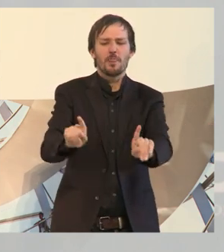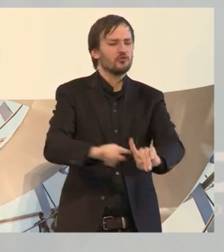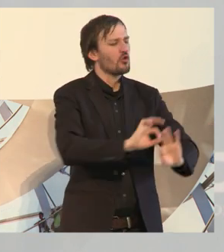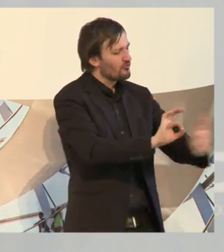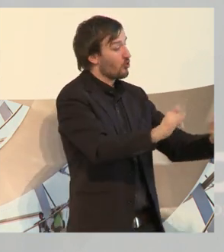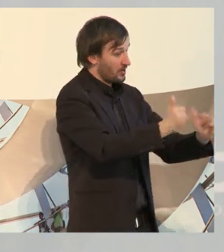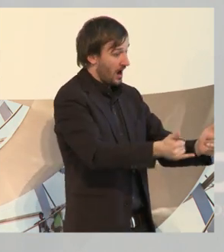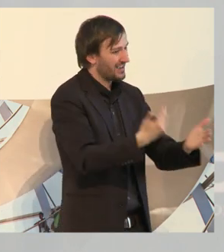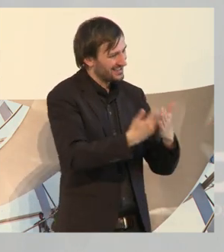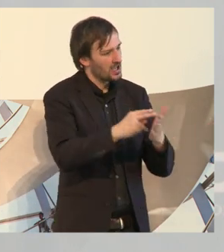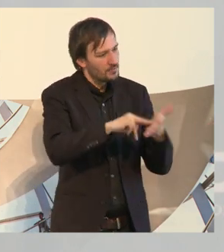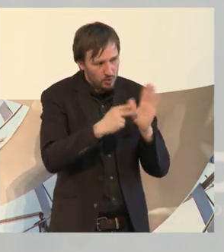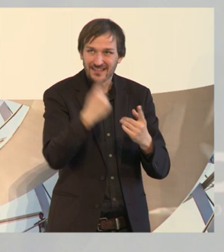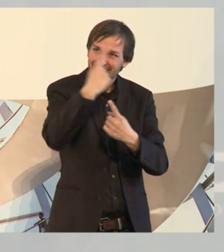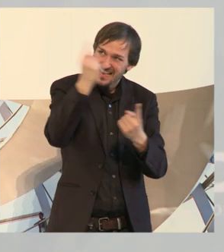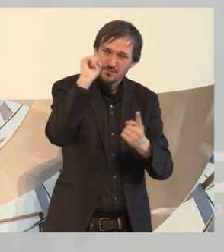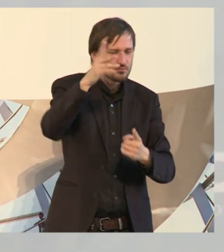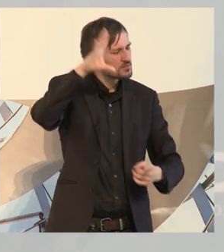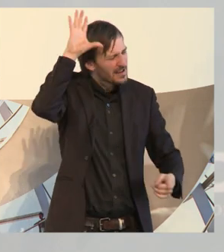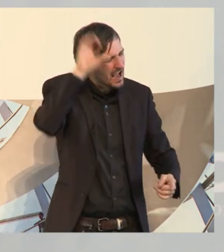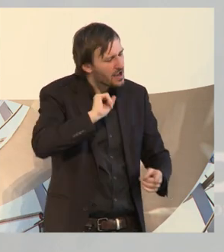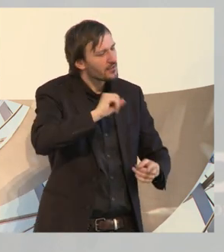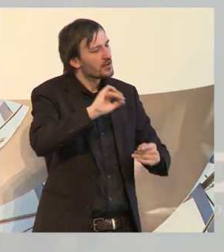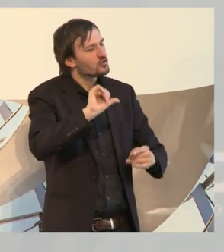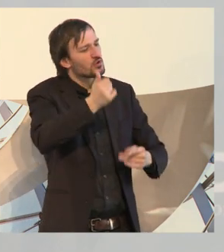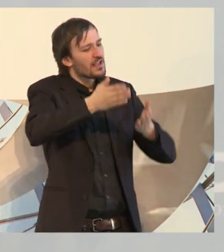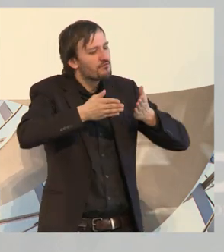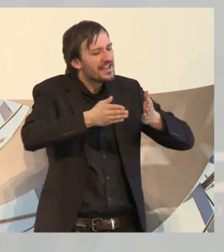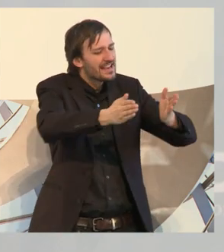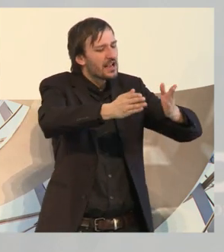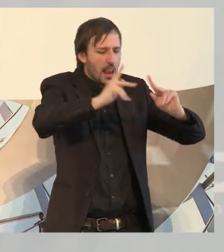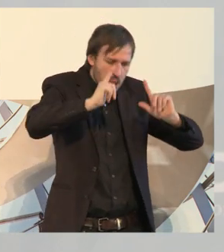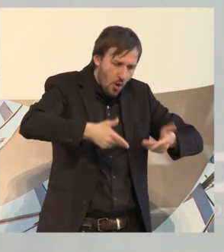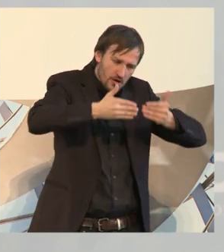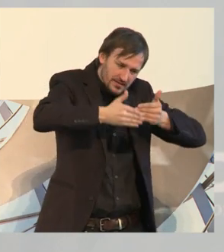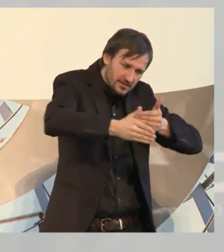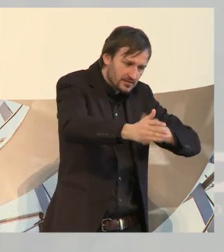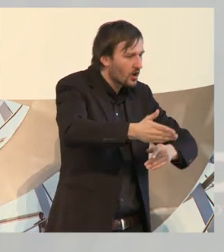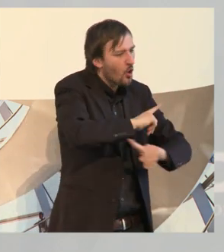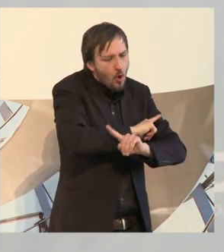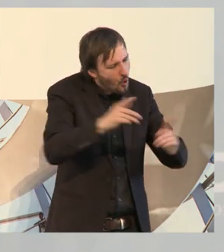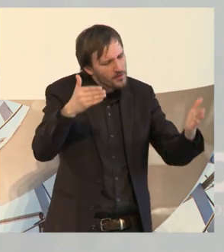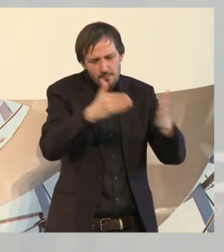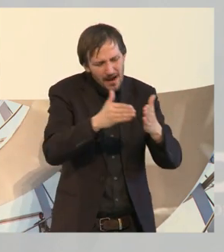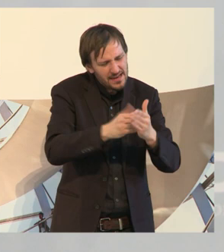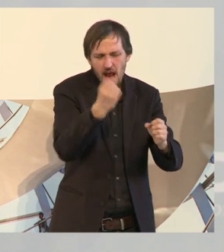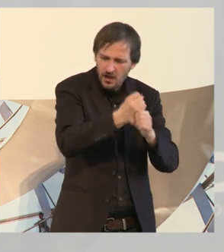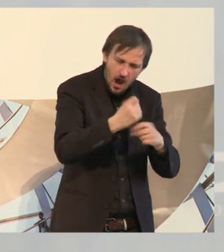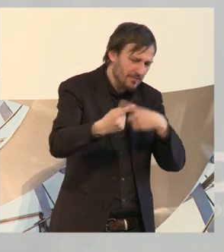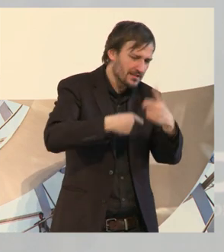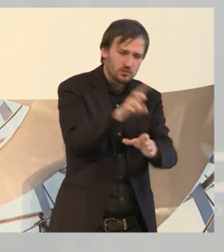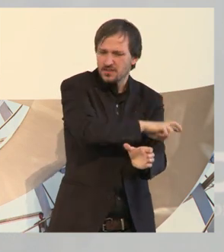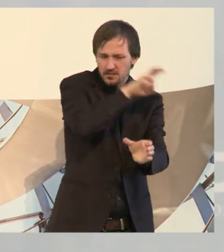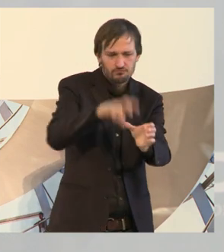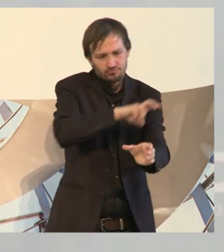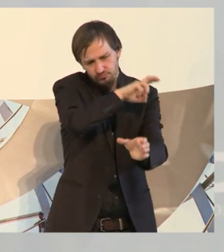begreifen, dass sie den Weg dafür öffnen muss, dass die Menschen eben ohne Barrieren in den Arbeitsprozess hineinkommen. Die ganzen